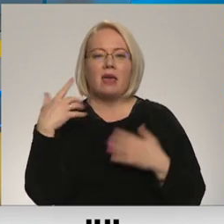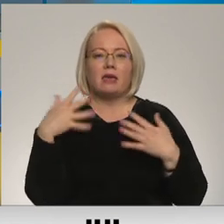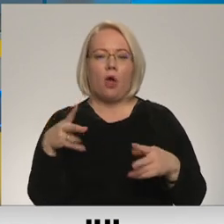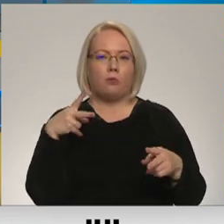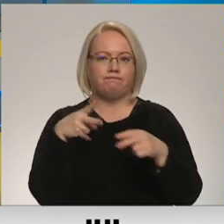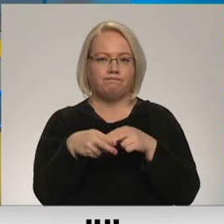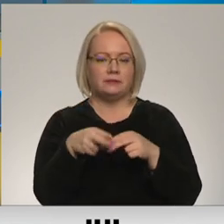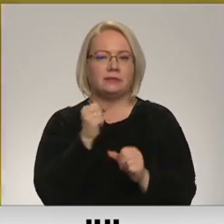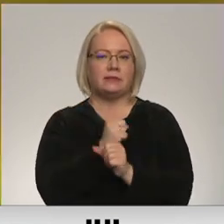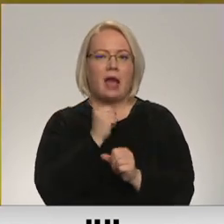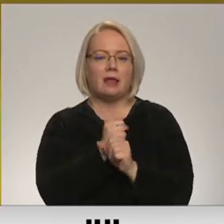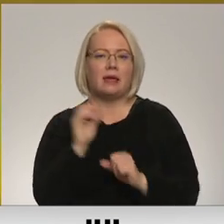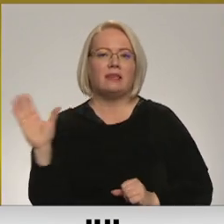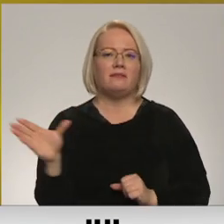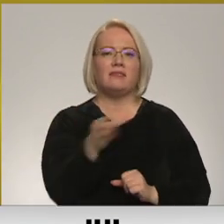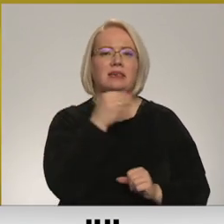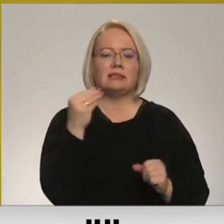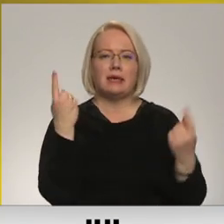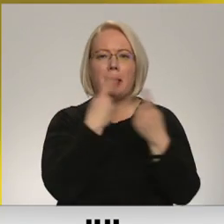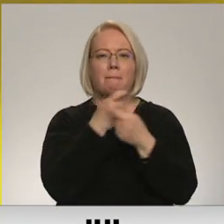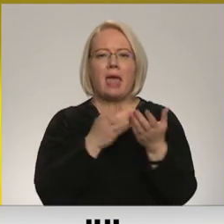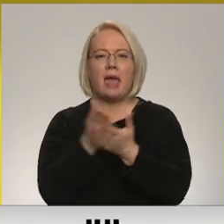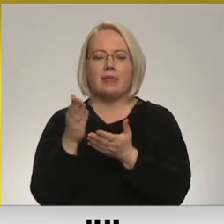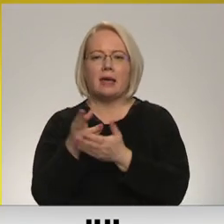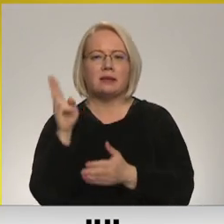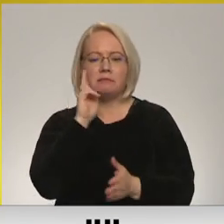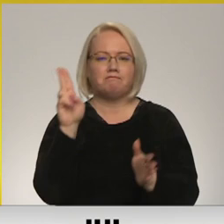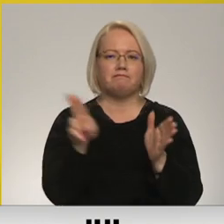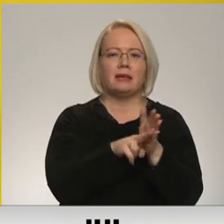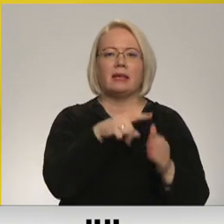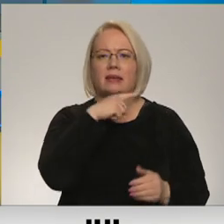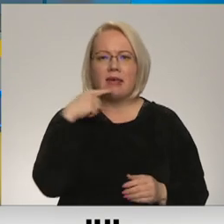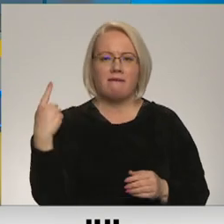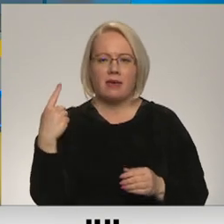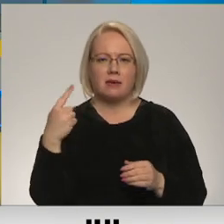Patraukusi strādāt gandrīz visi mediji, kas nepakļāvās Krēmļa propagandai.